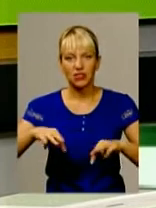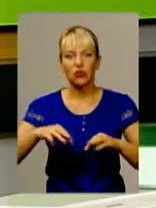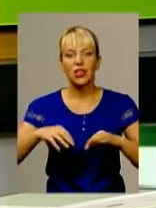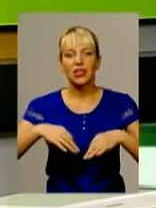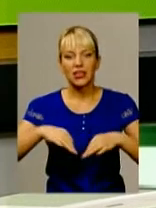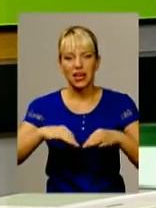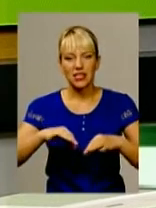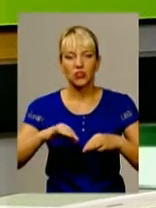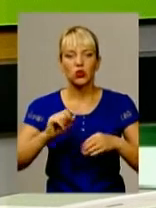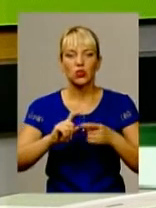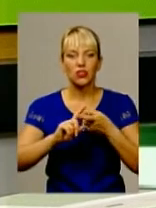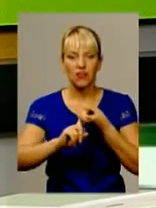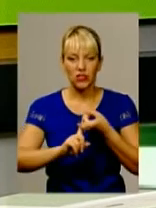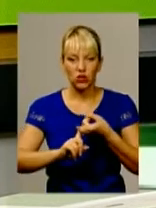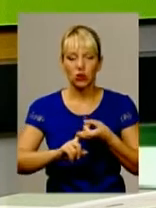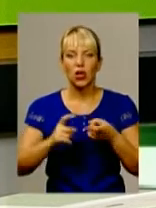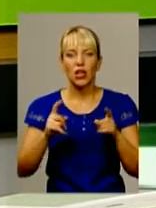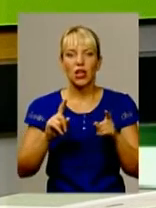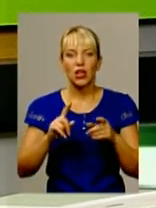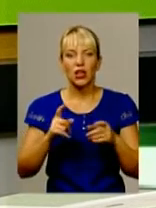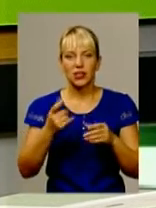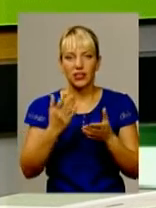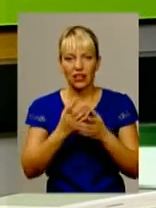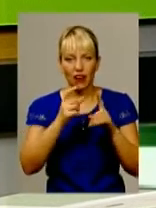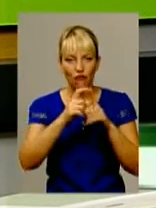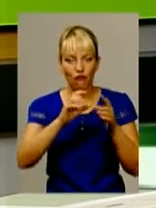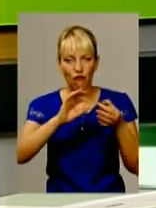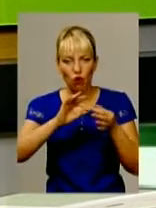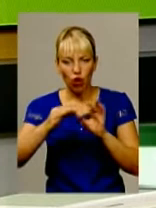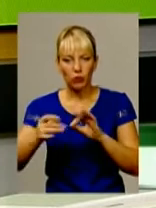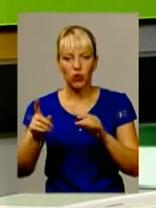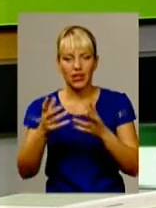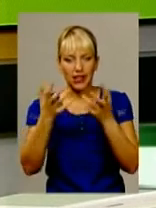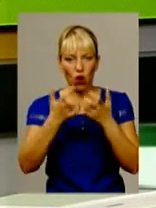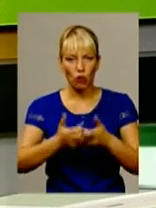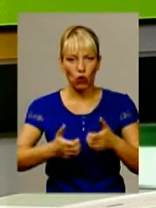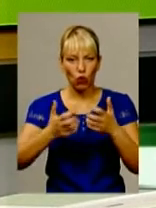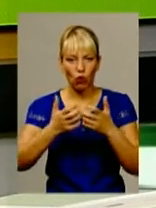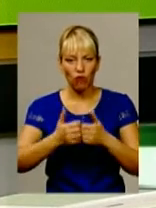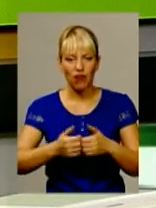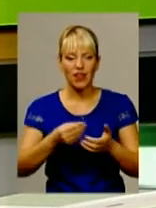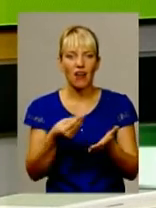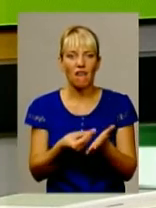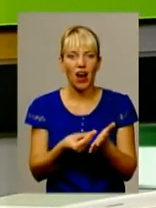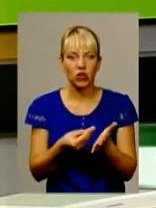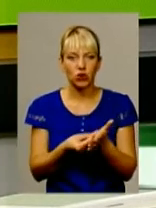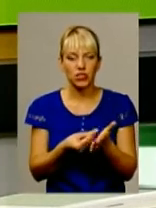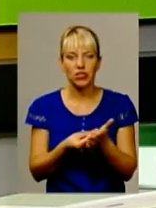11.75, яке обраховує нам форму для обрахування вартості перевезення одного пасажира.